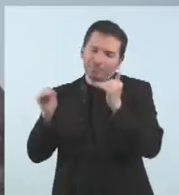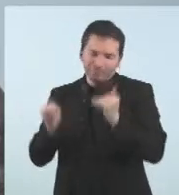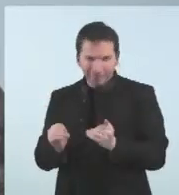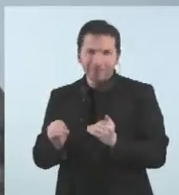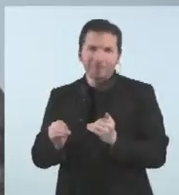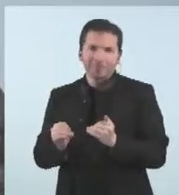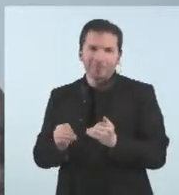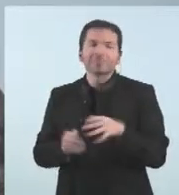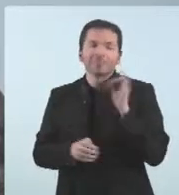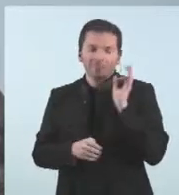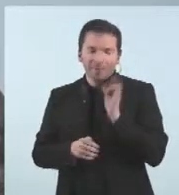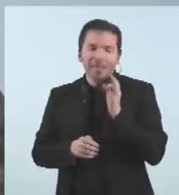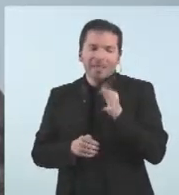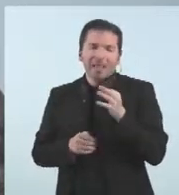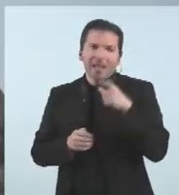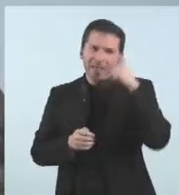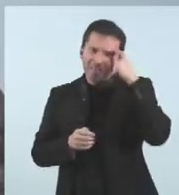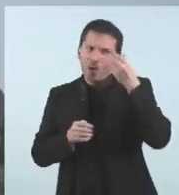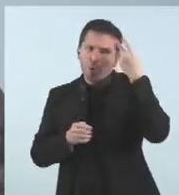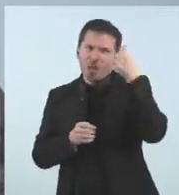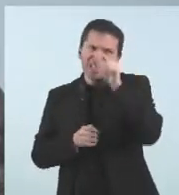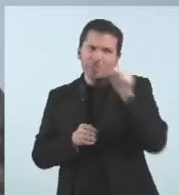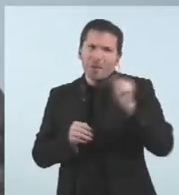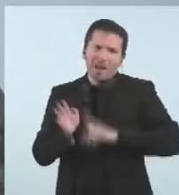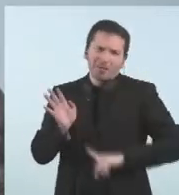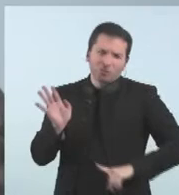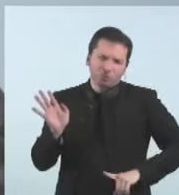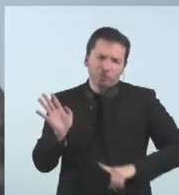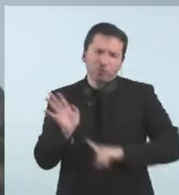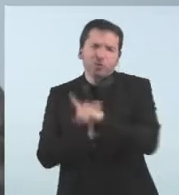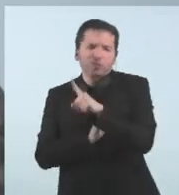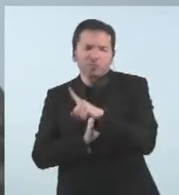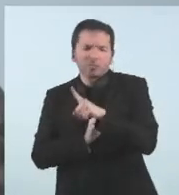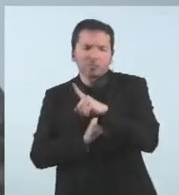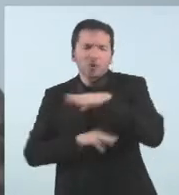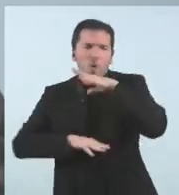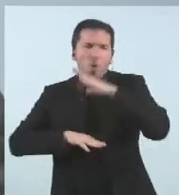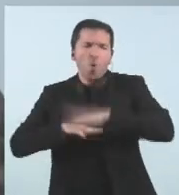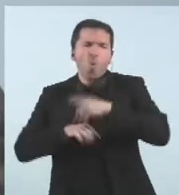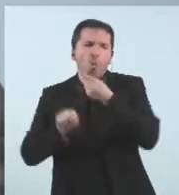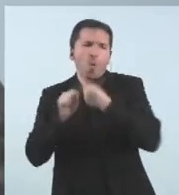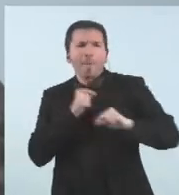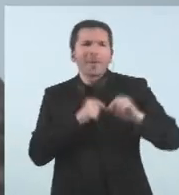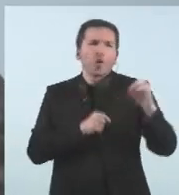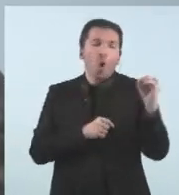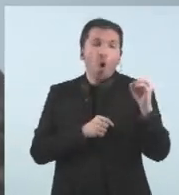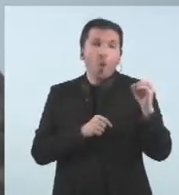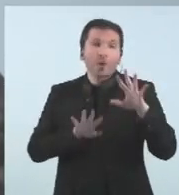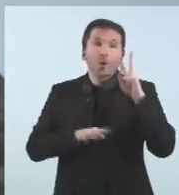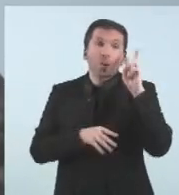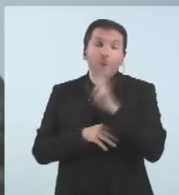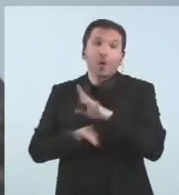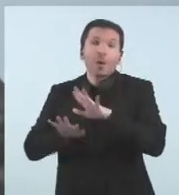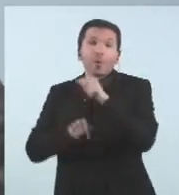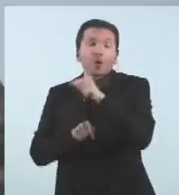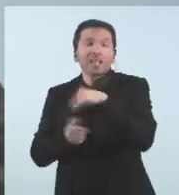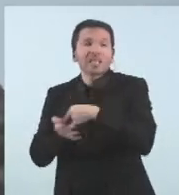brutal que tenim ja des de fa uns dies des de fa una setmana d'omicron estem veient com la pressió del sistema sanitari està baixant